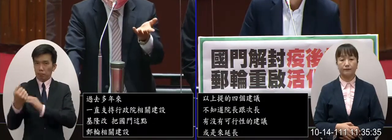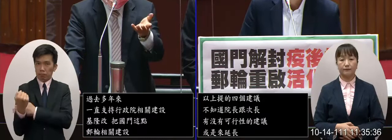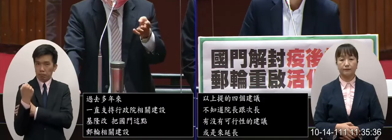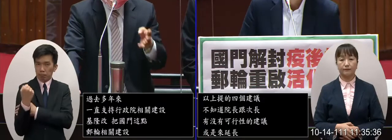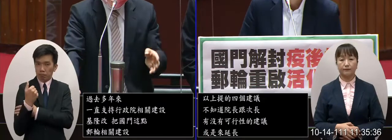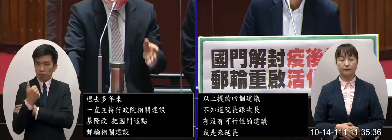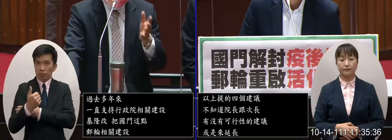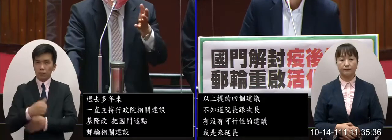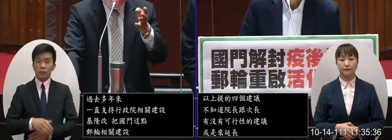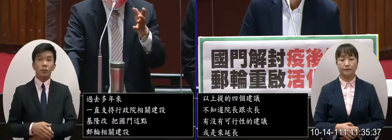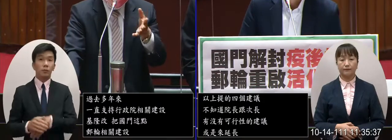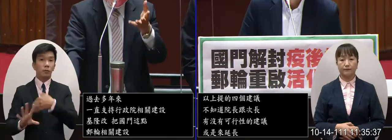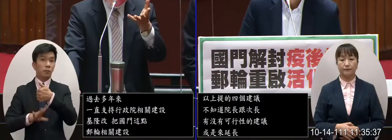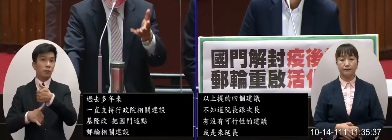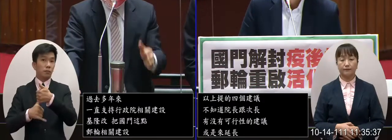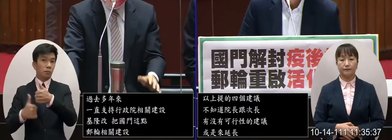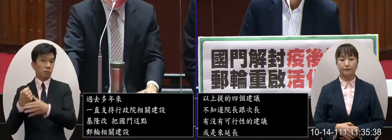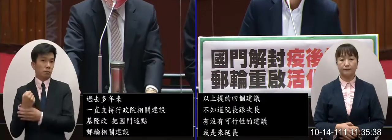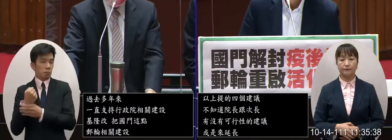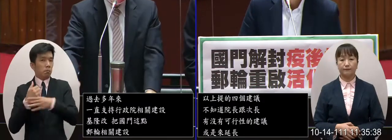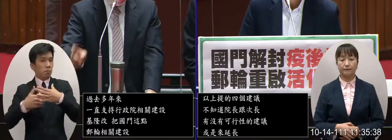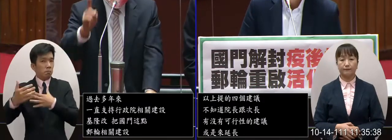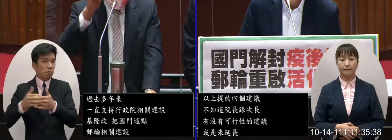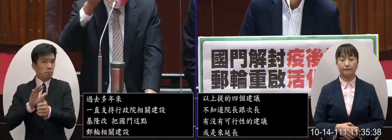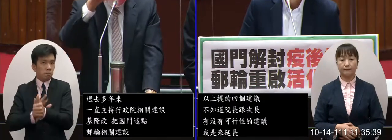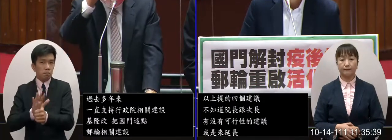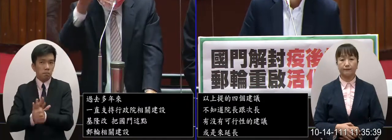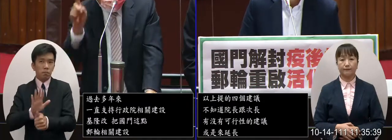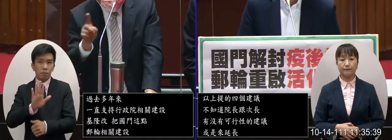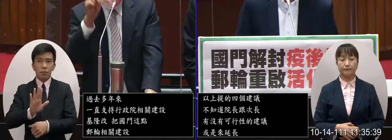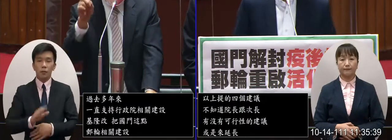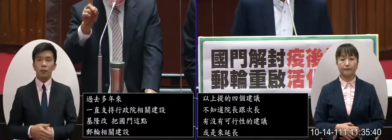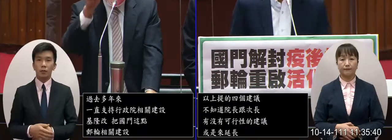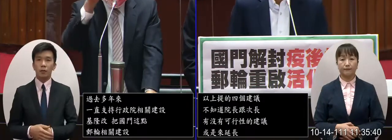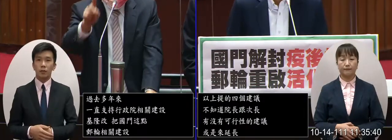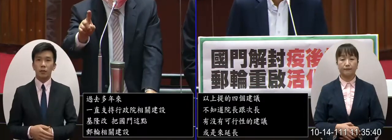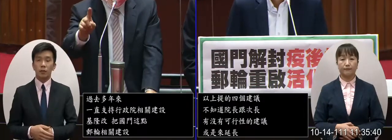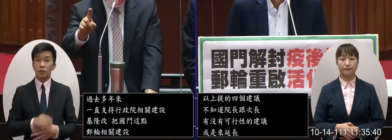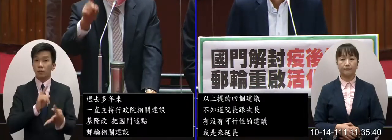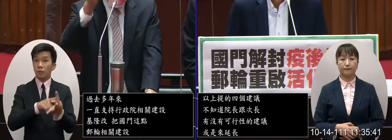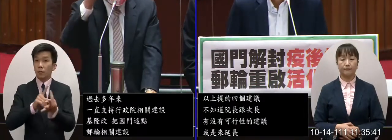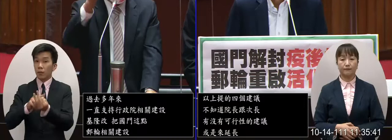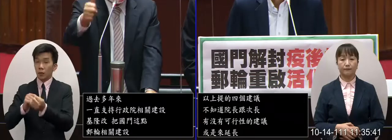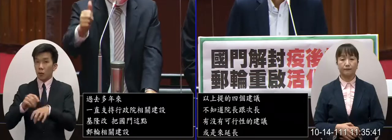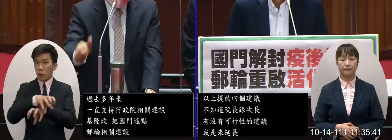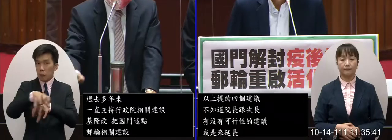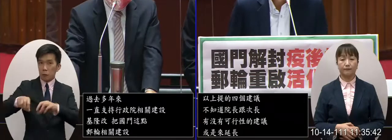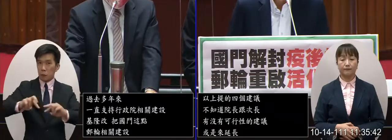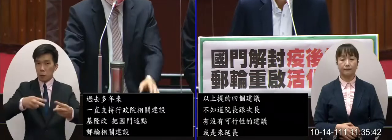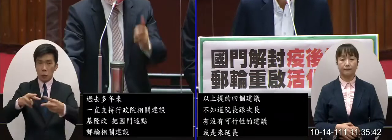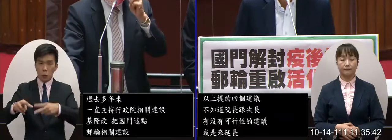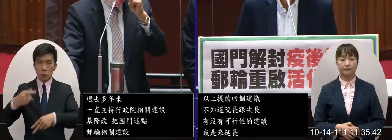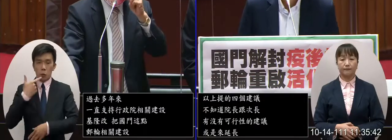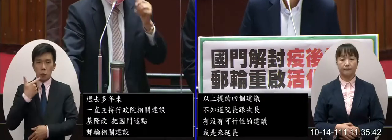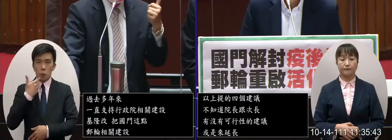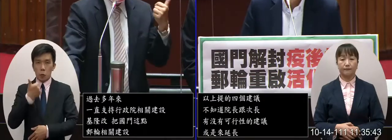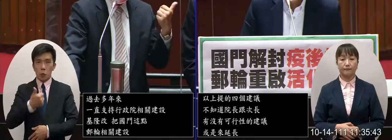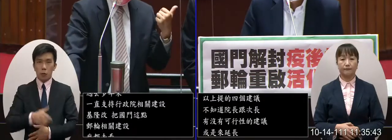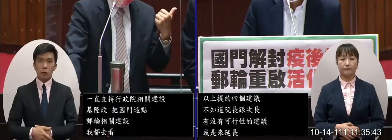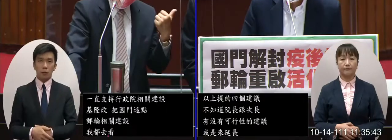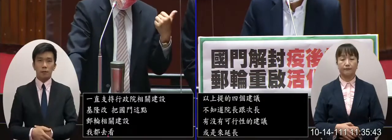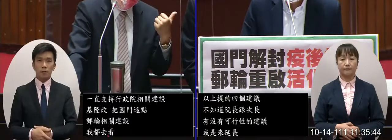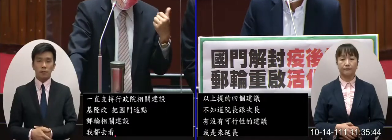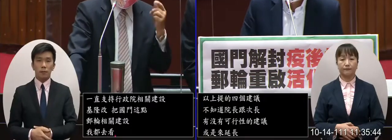那委員一直支持到push這些事情所以這些硬體這些環境真的都改得很好第二個